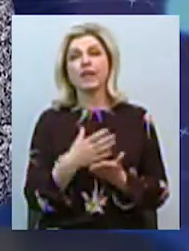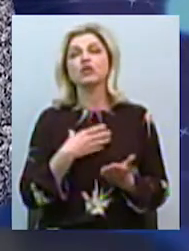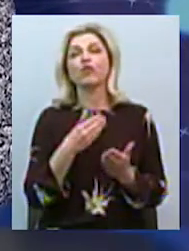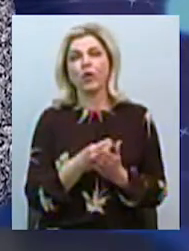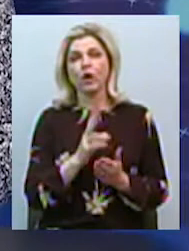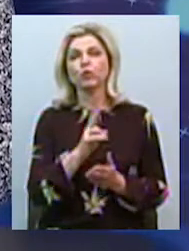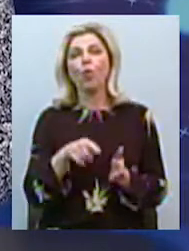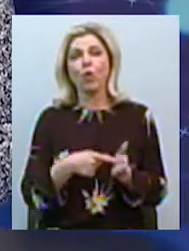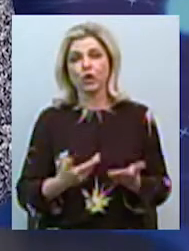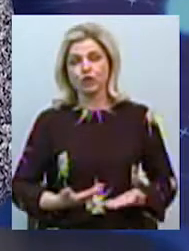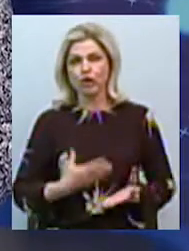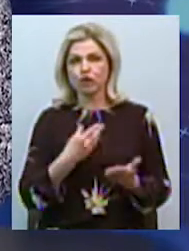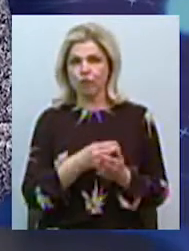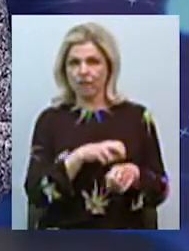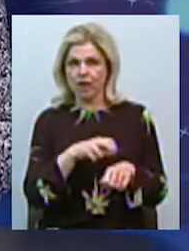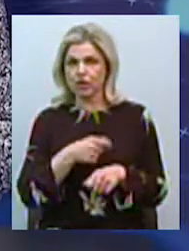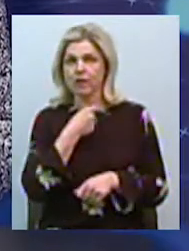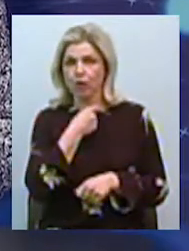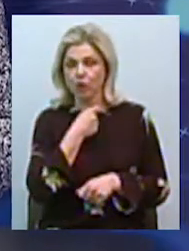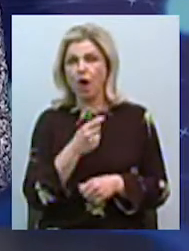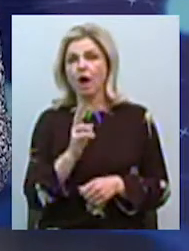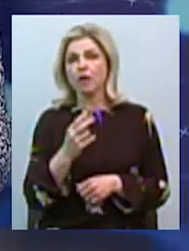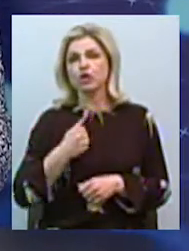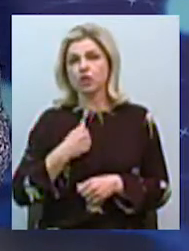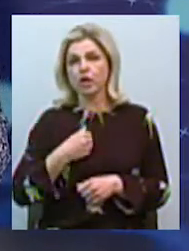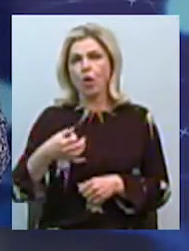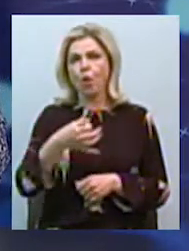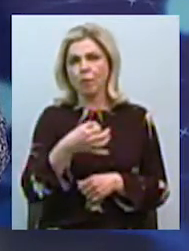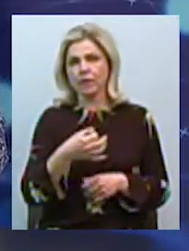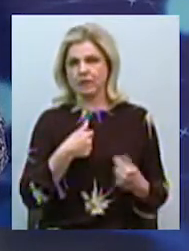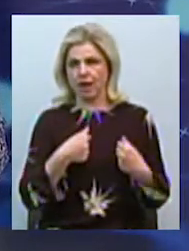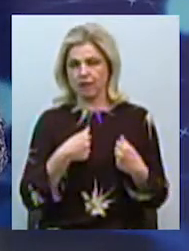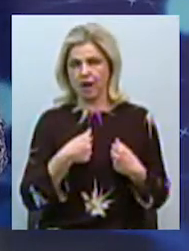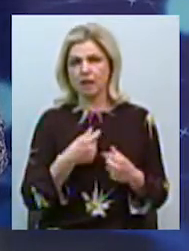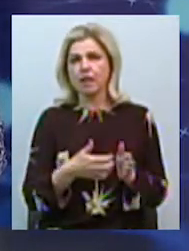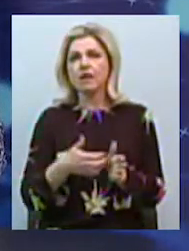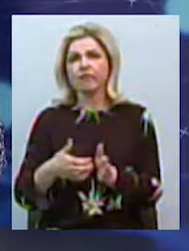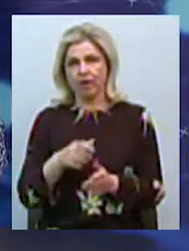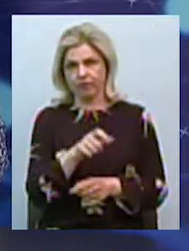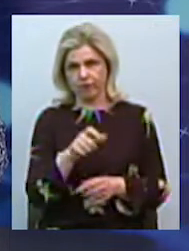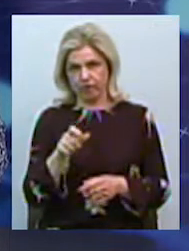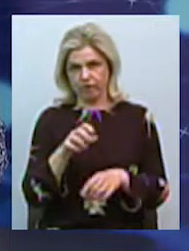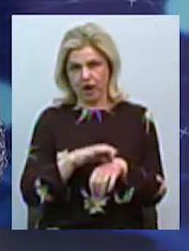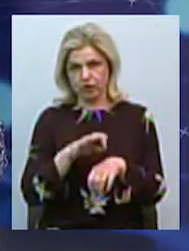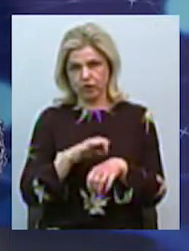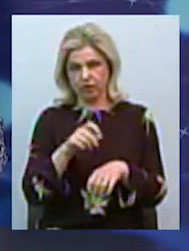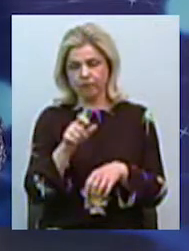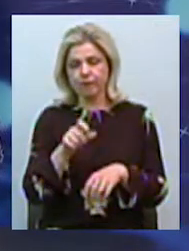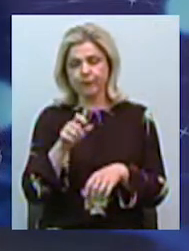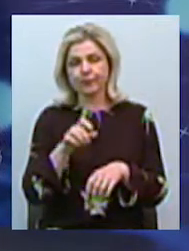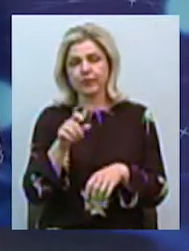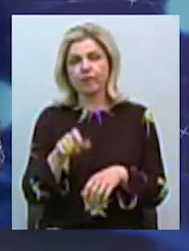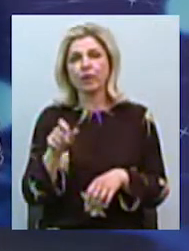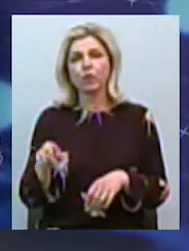К сожалению, на сьогоднішній день область страдає. Недостаточне кількість врачів і ендокринологів. Тому